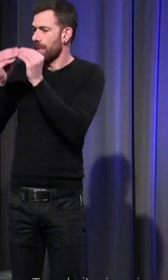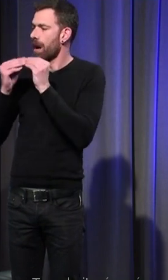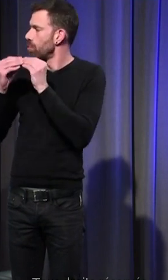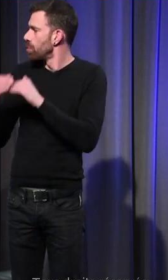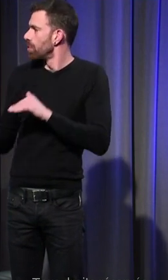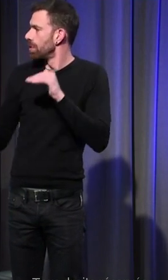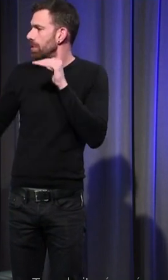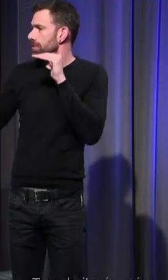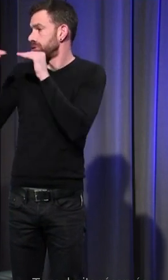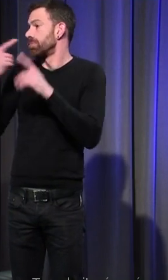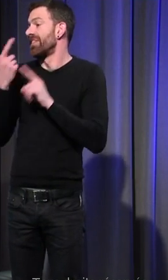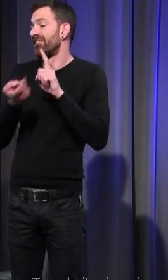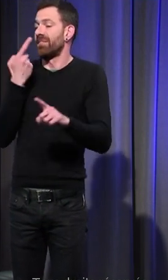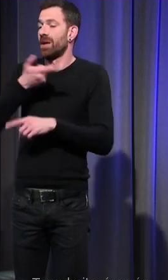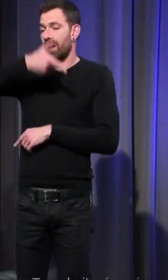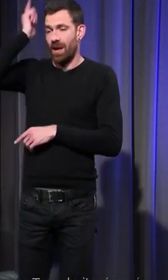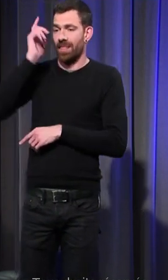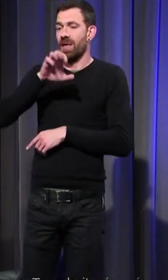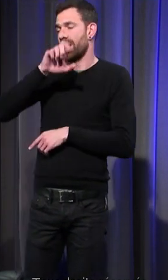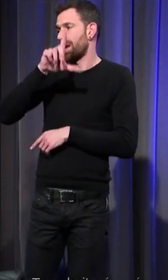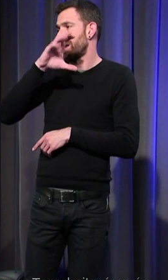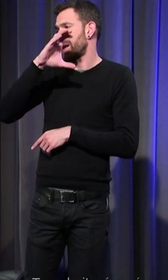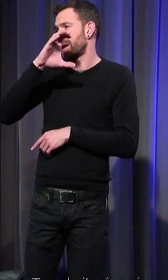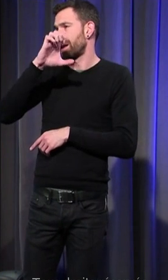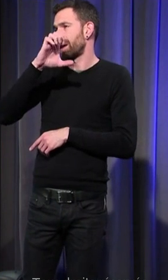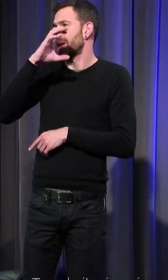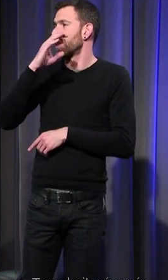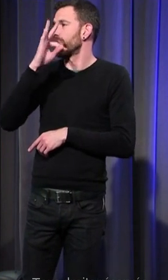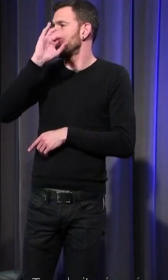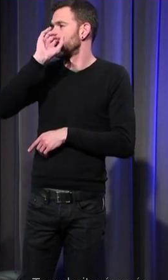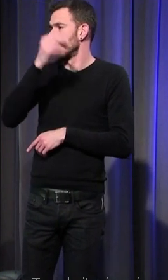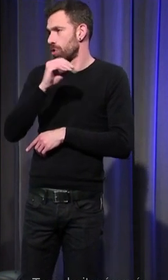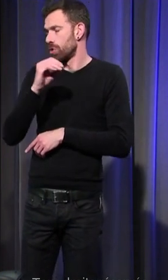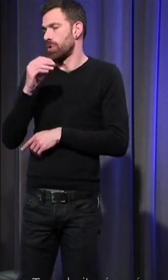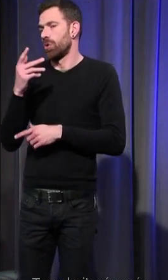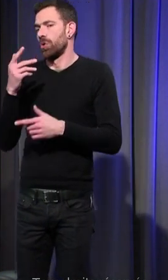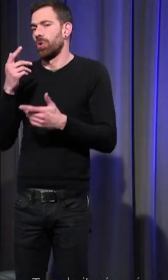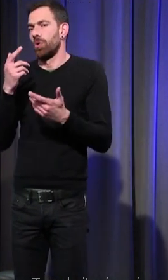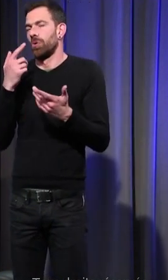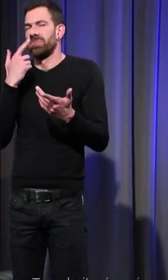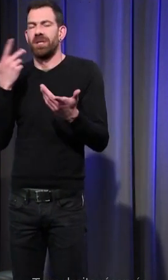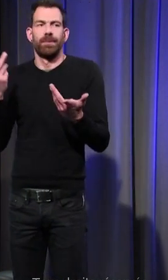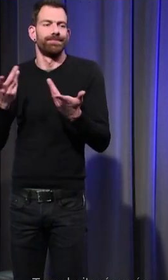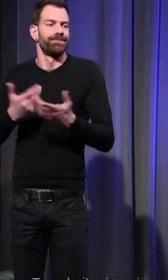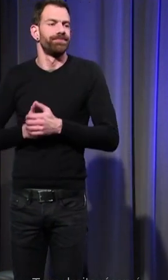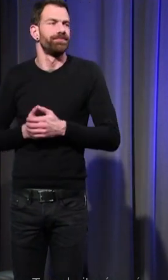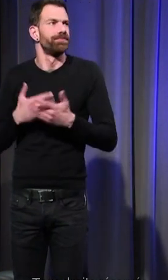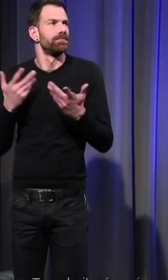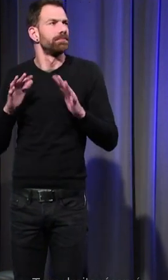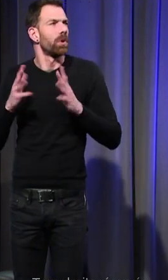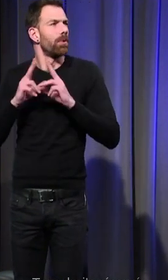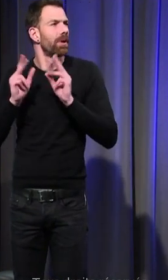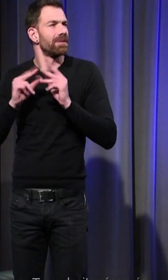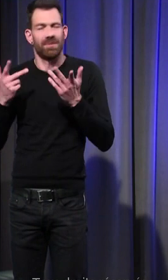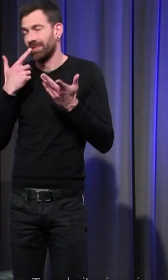ça vient du latin electio donc la dilectio c'est le fait je ne pas moi c'est